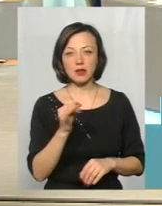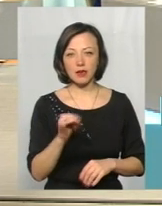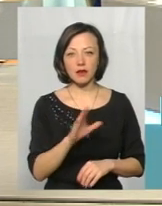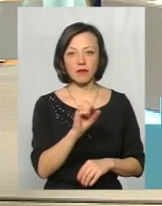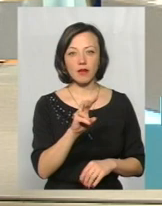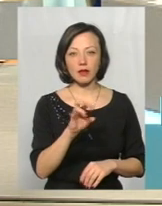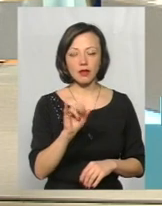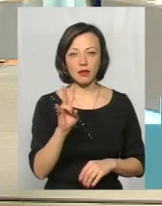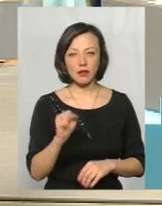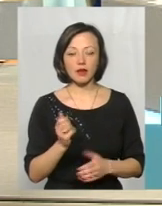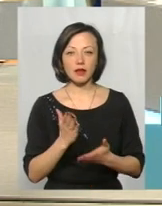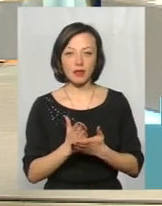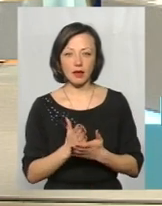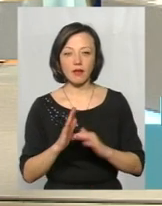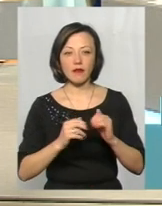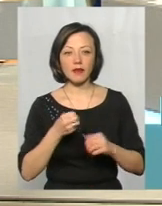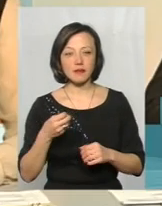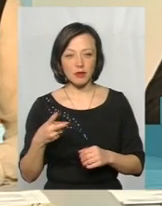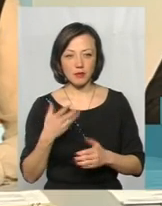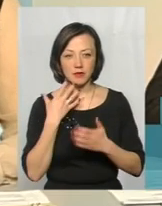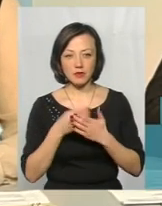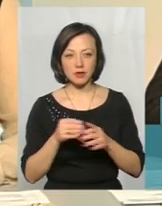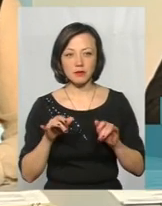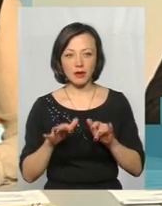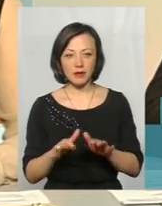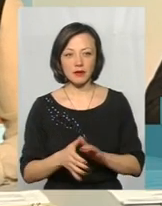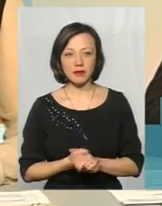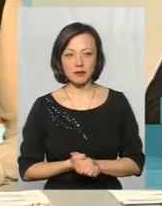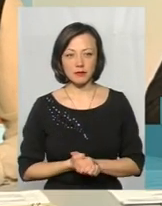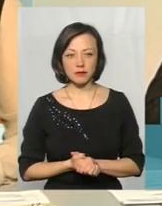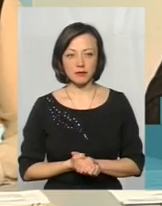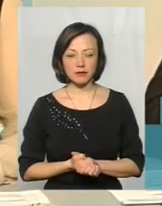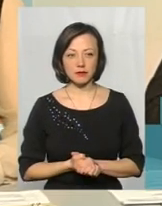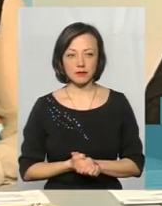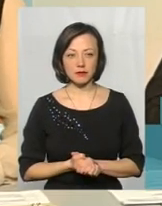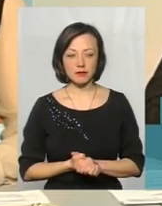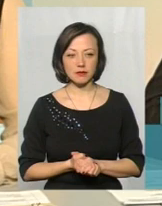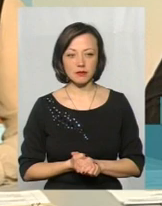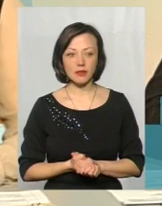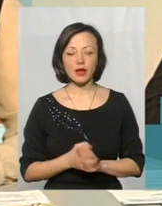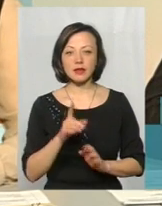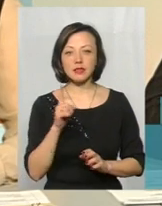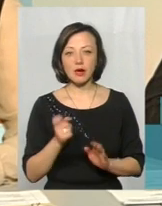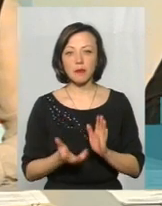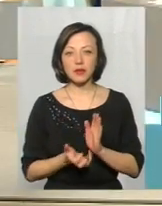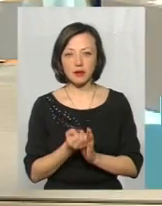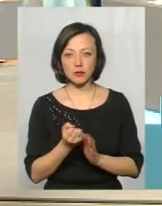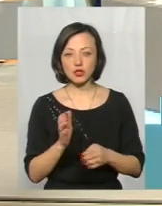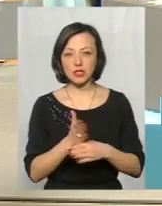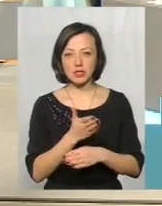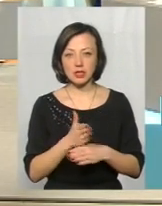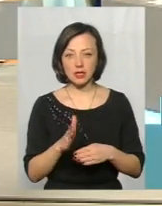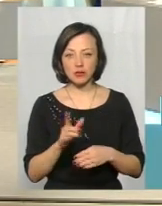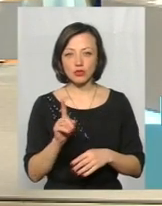Валентині, які є похитцями. заданого питання за підтримку певної частини